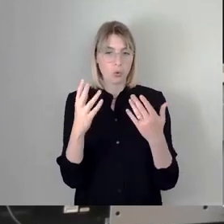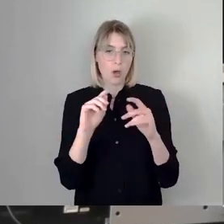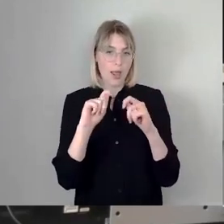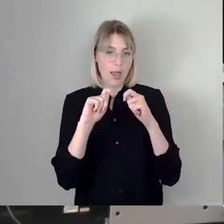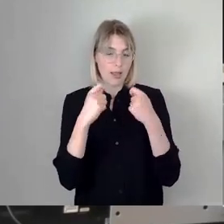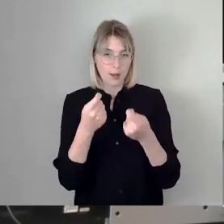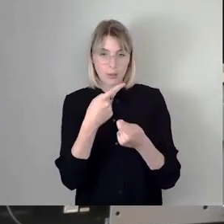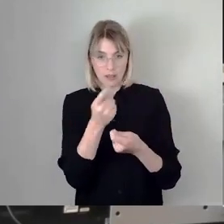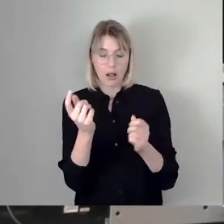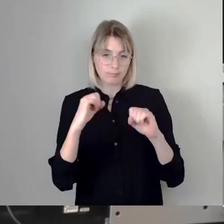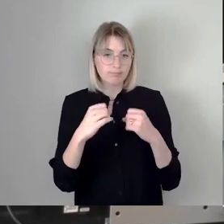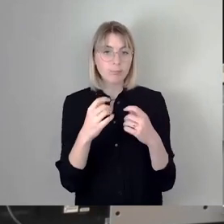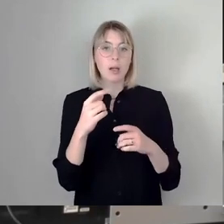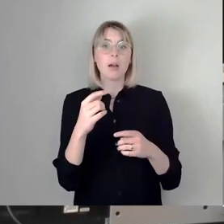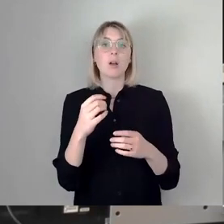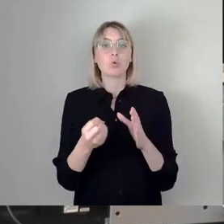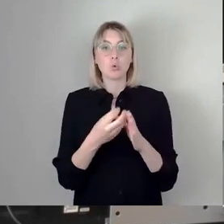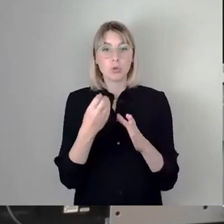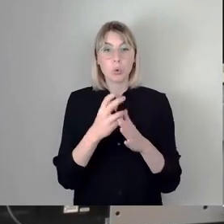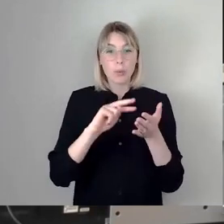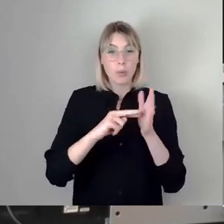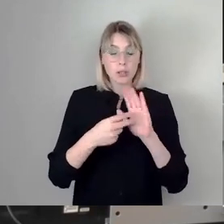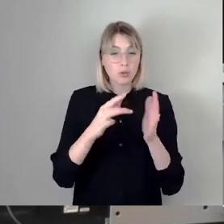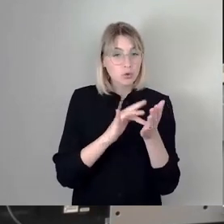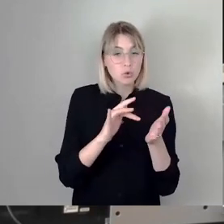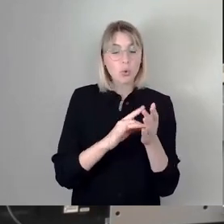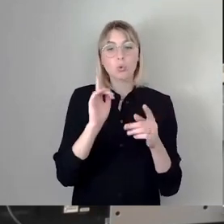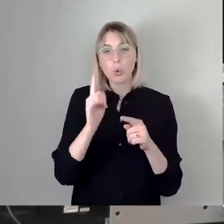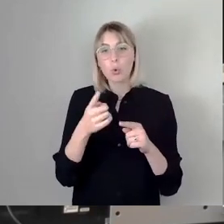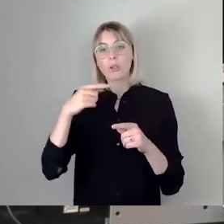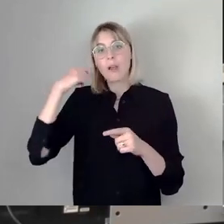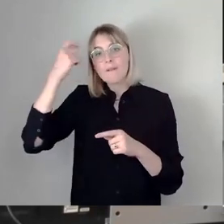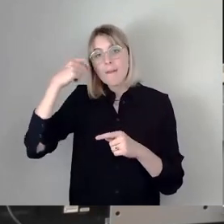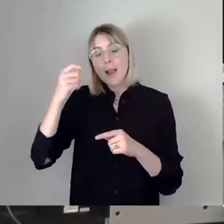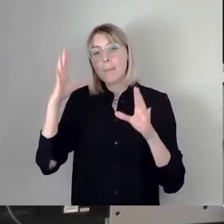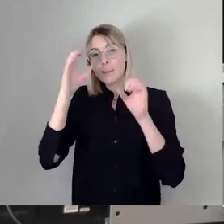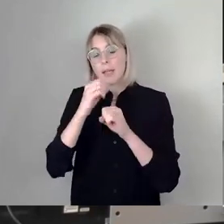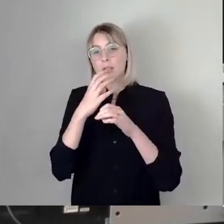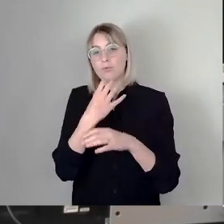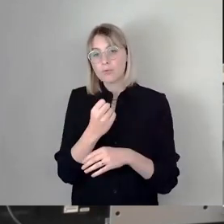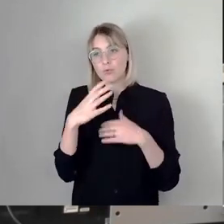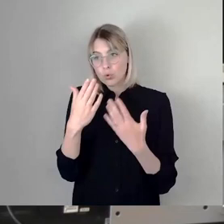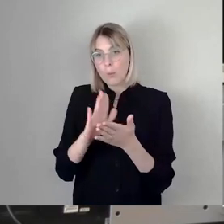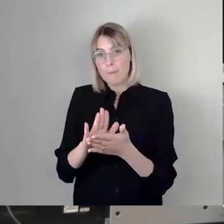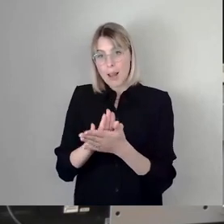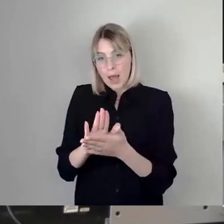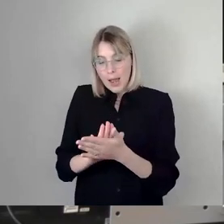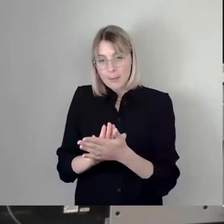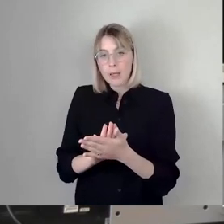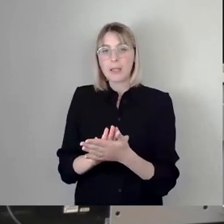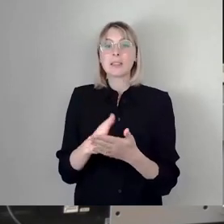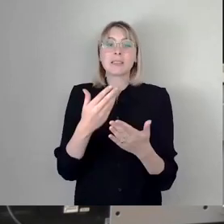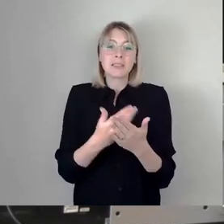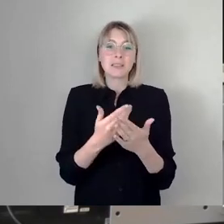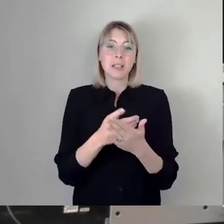kulturpolitischen Gründen und weil wir eben die Filmnächte so erhalten wollen, wie sie sind, eher von der